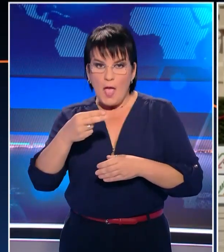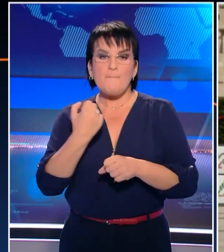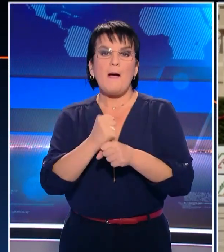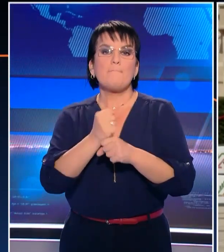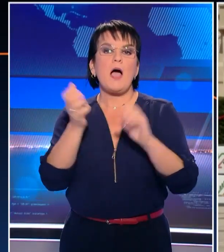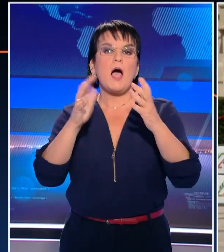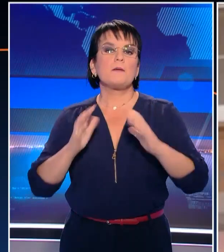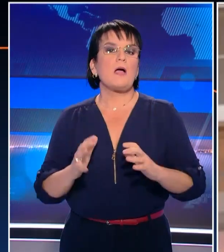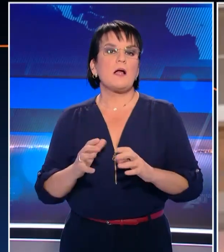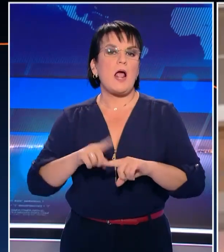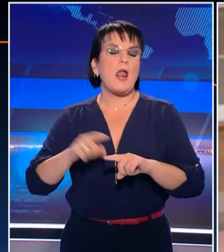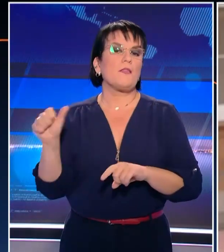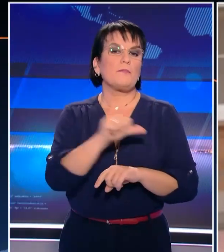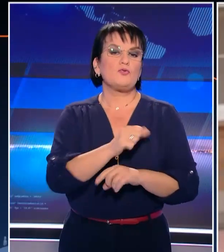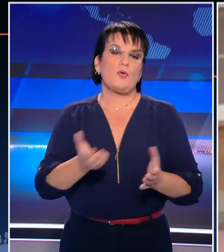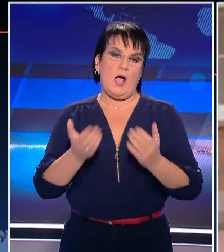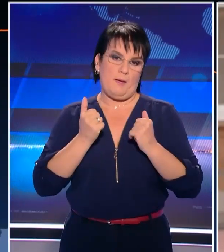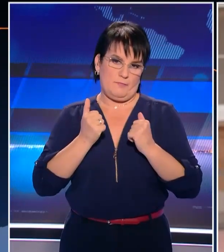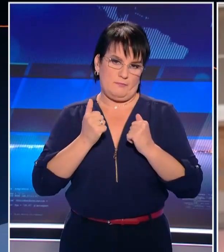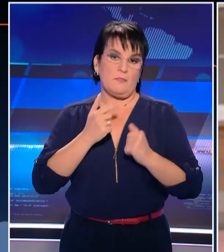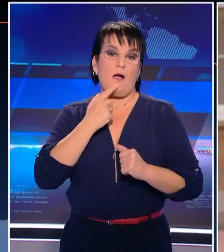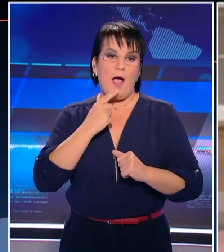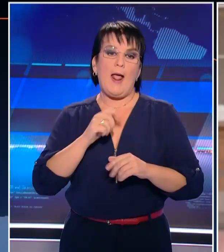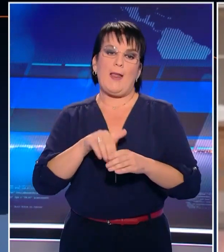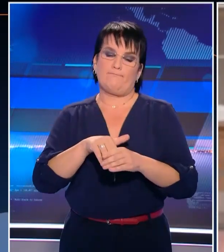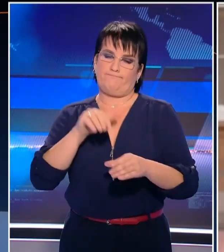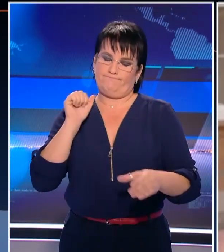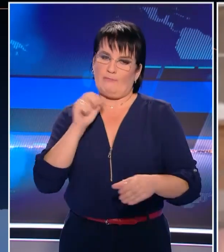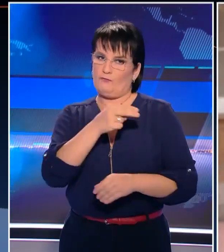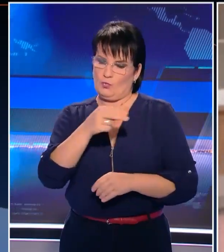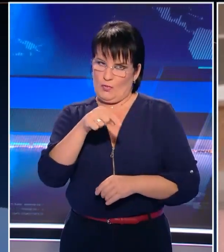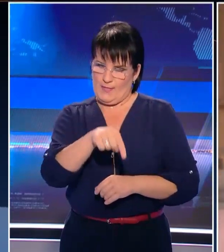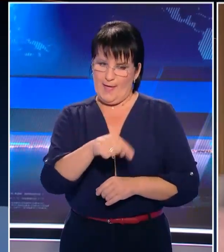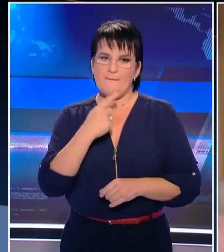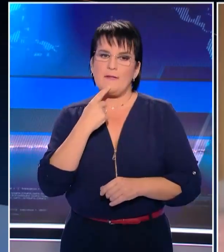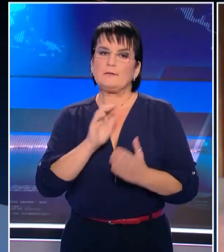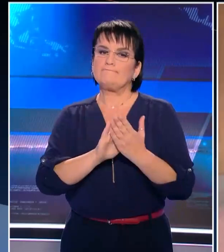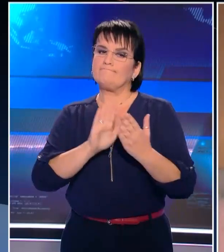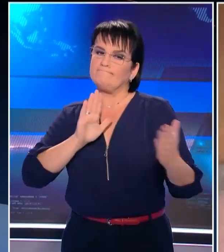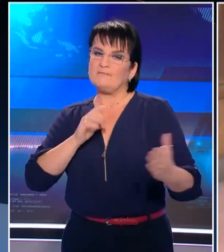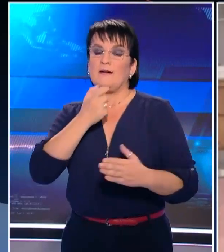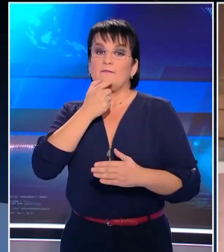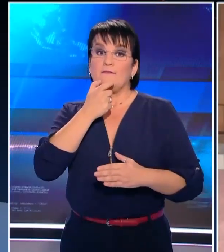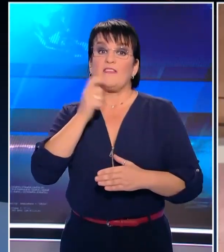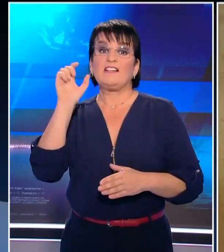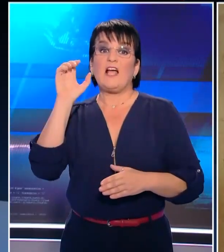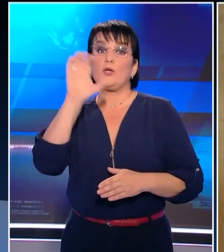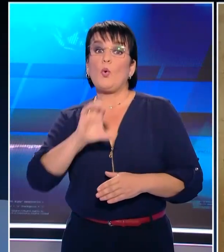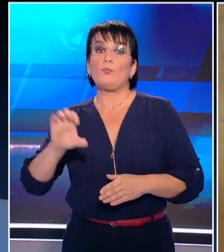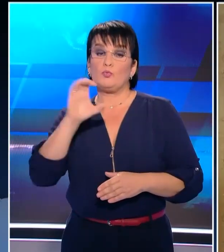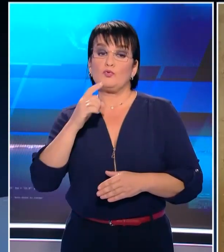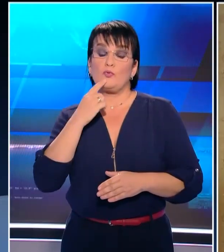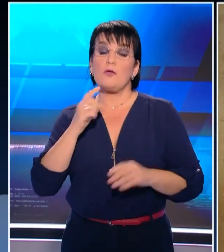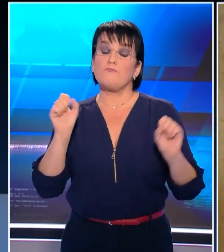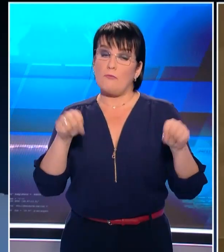κάτι που έχει διαψευστεί ρητά από την Αθήνα. Αποστάσεις πάντως από τον Σούνακ τηρεί και το Βρετανικό Μουσείο το οποίο